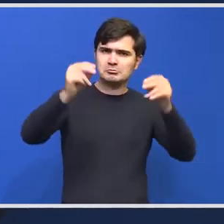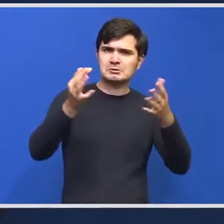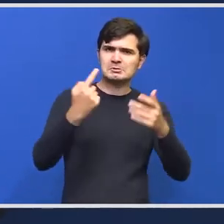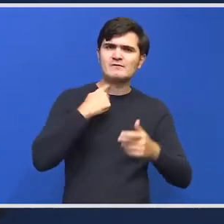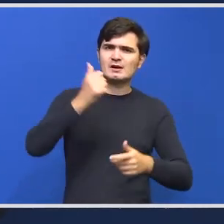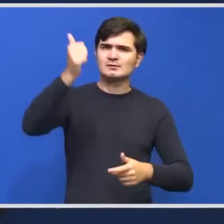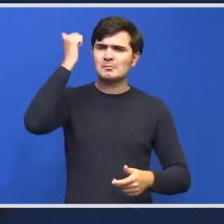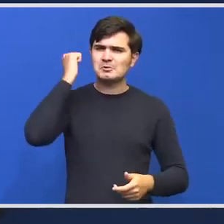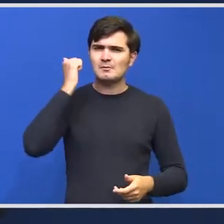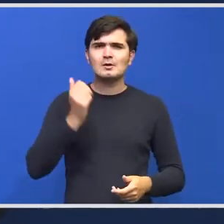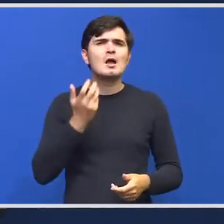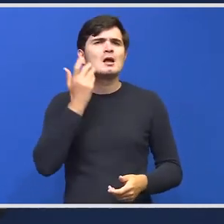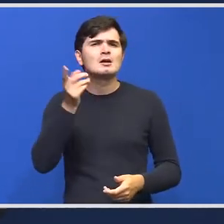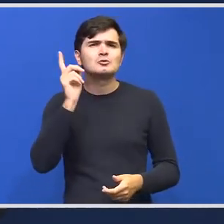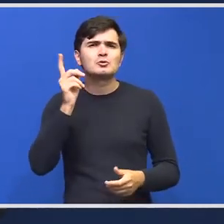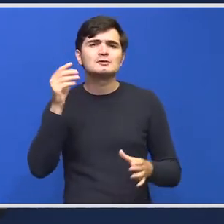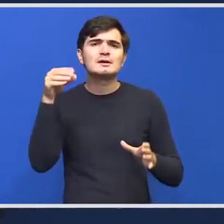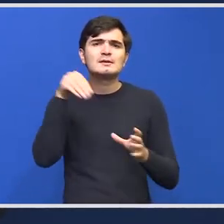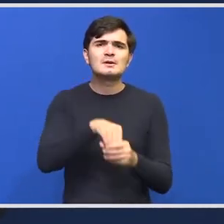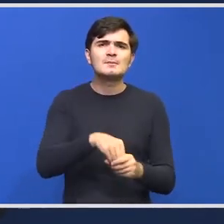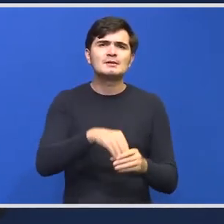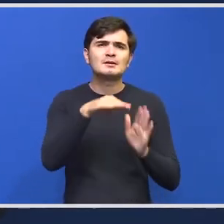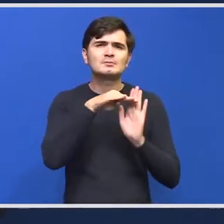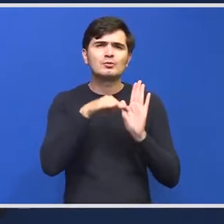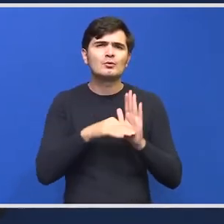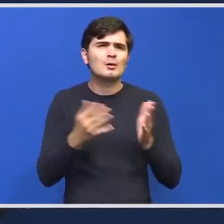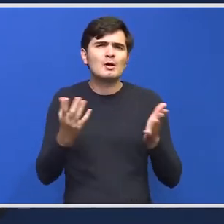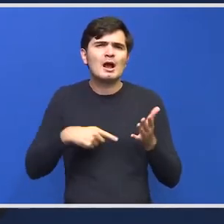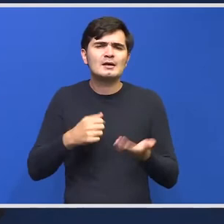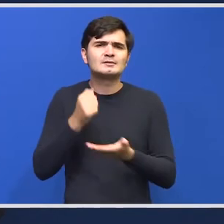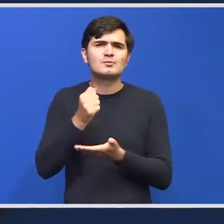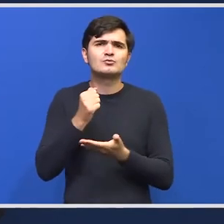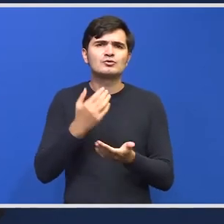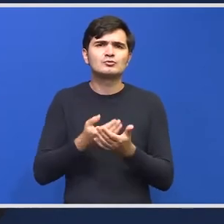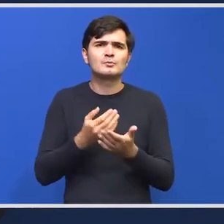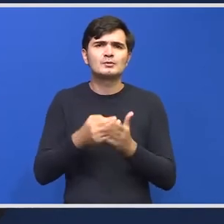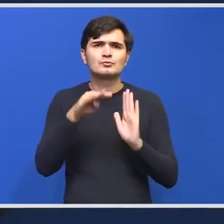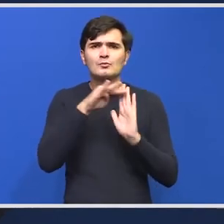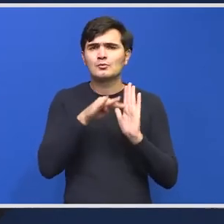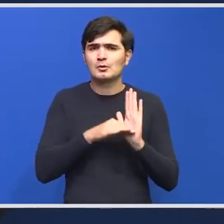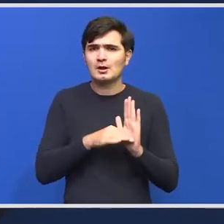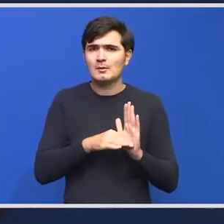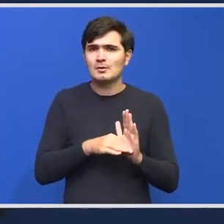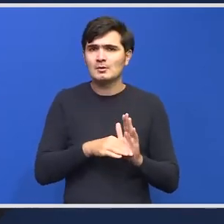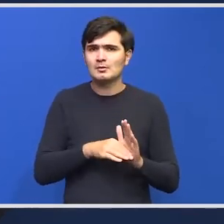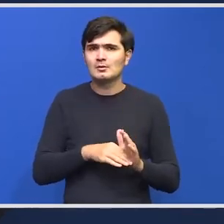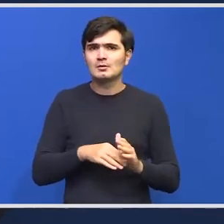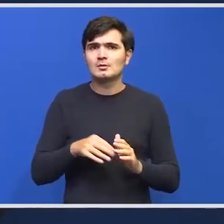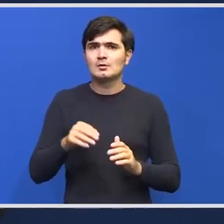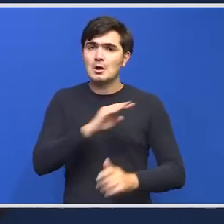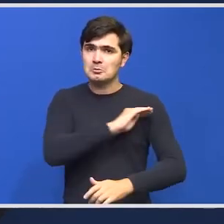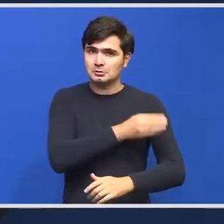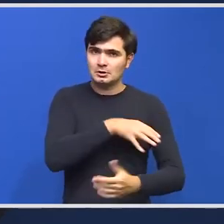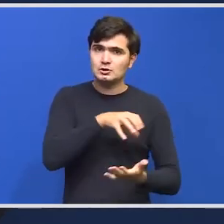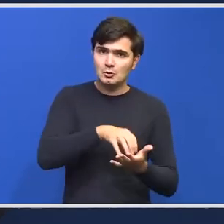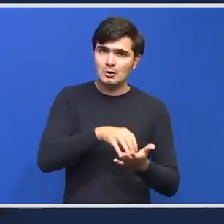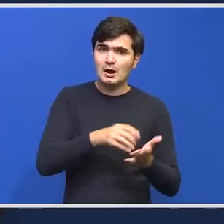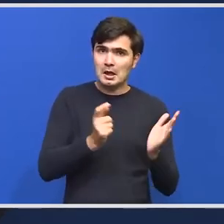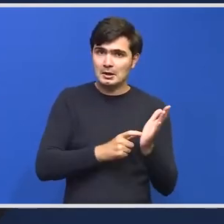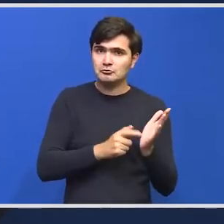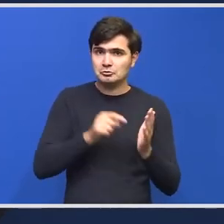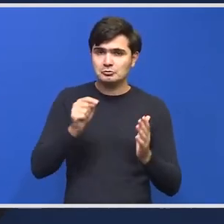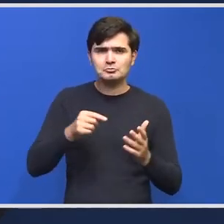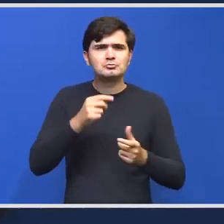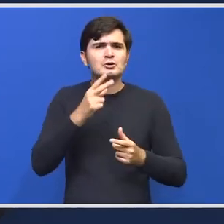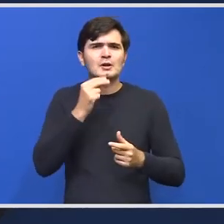va fi implementat acest program și care va fi bugetul acestui program anunțat de către premier? Dacă ne puteți spune este cerut de către autoritățile locale cine trebuie să spune